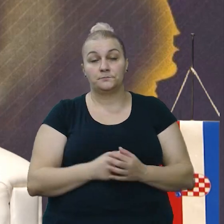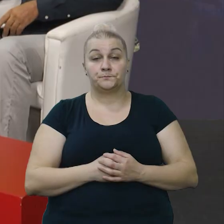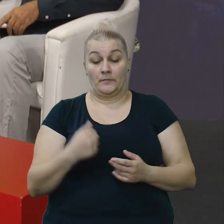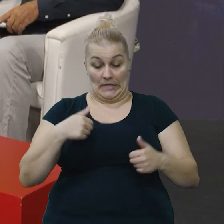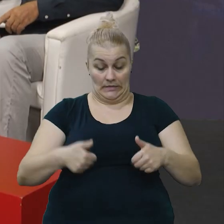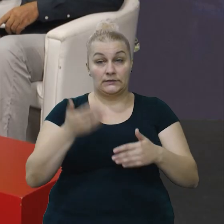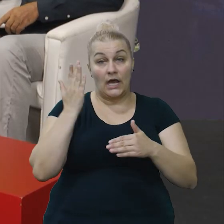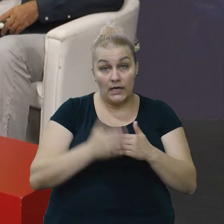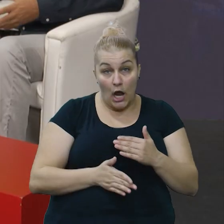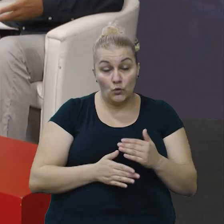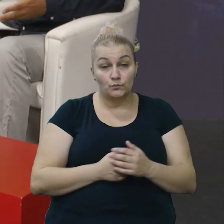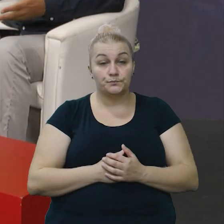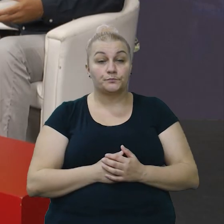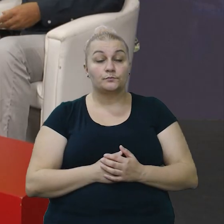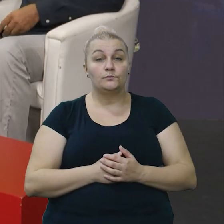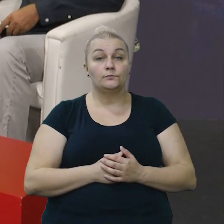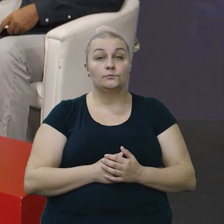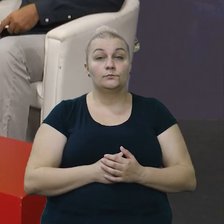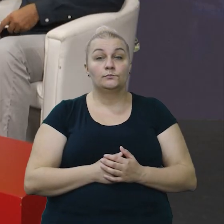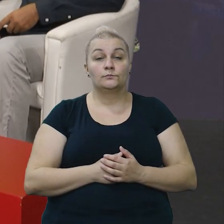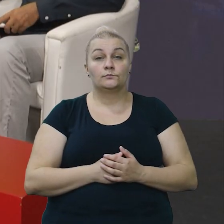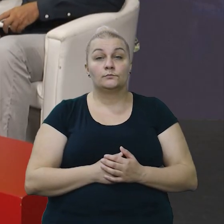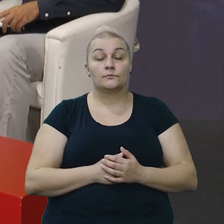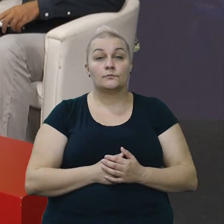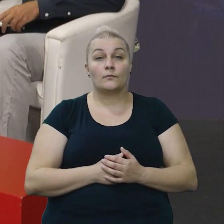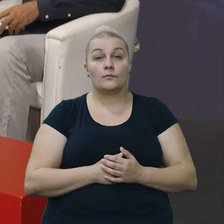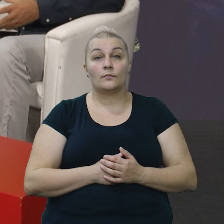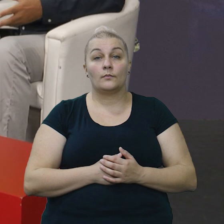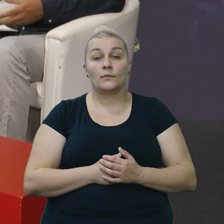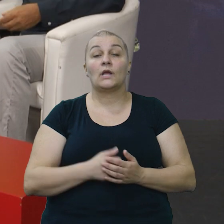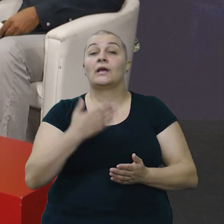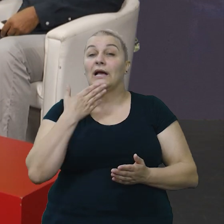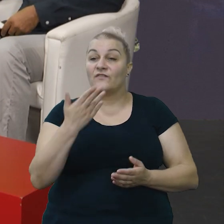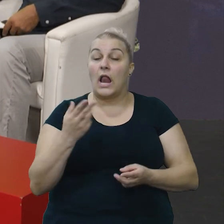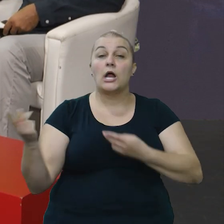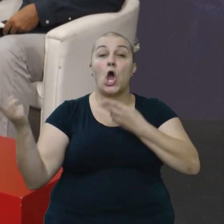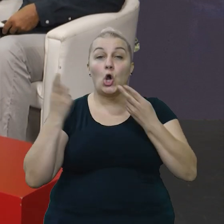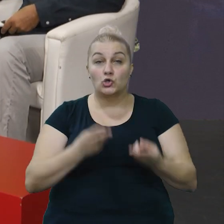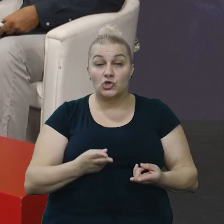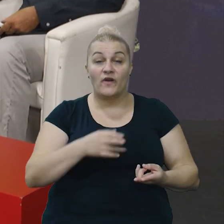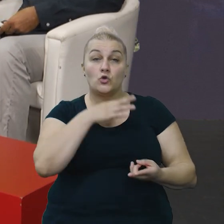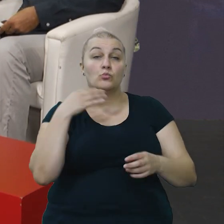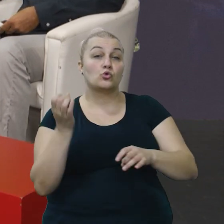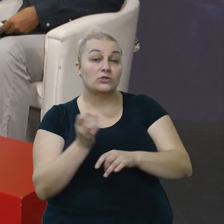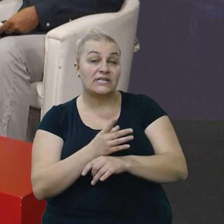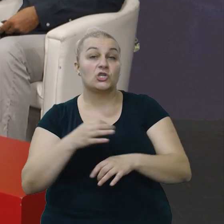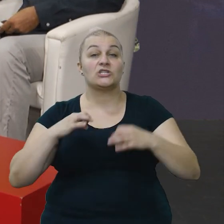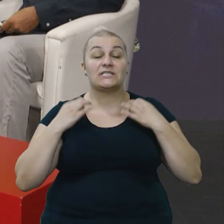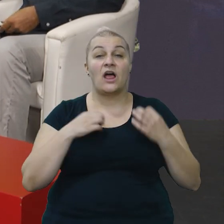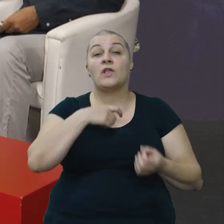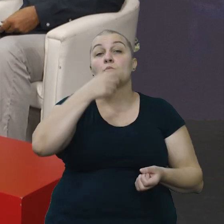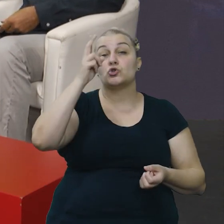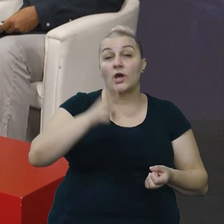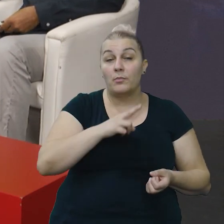evo, na samo smo kraju emisije. Josipe, hvala vam na gostovanje, puno sreće, zdravlje, Bože,